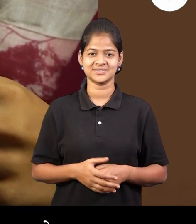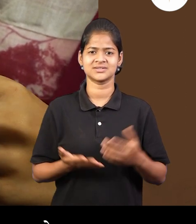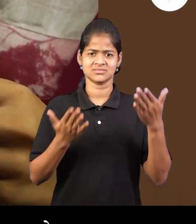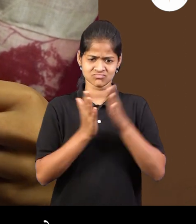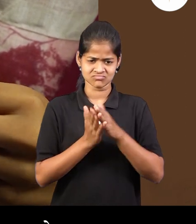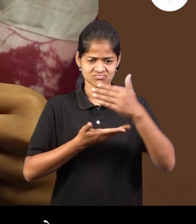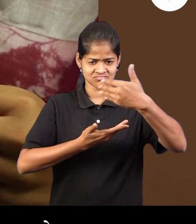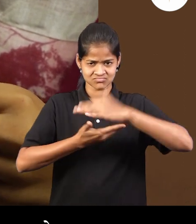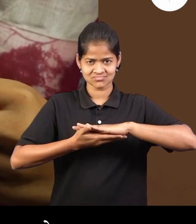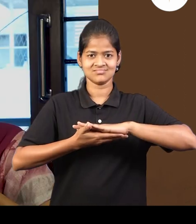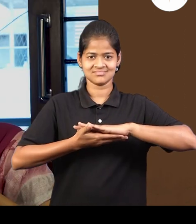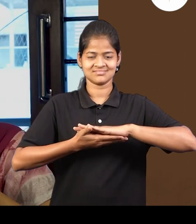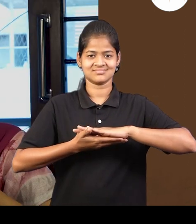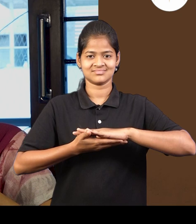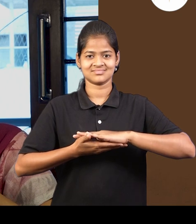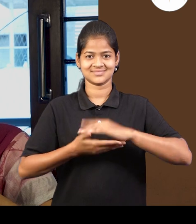भागात दुमरते